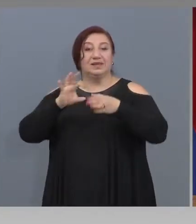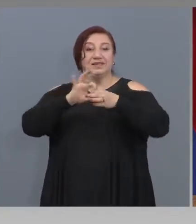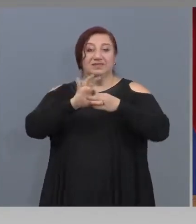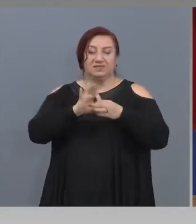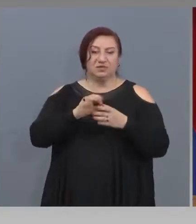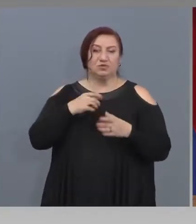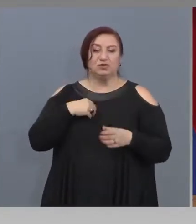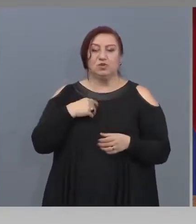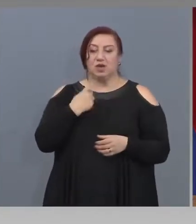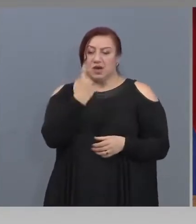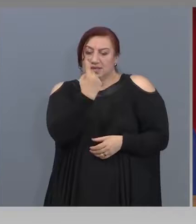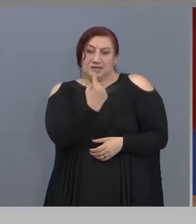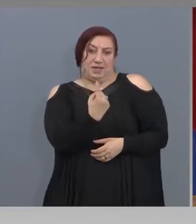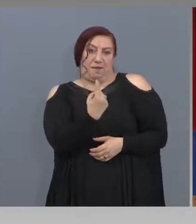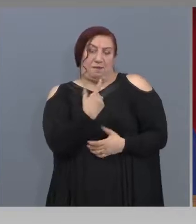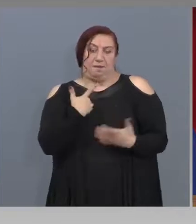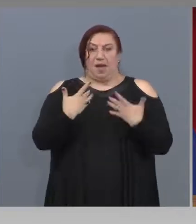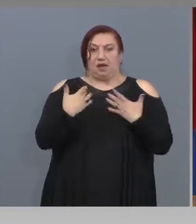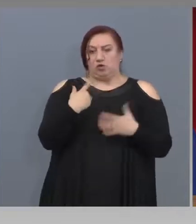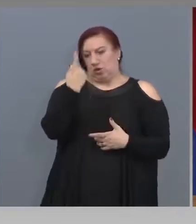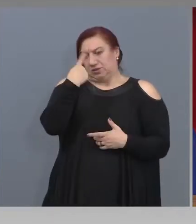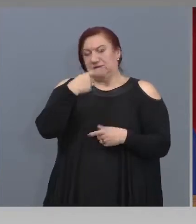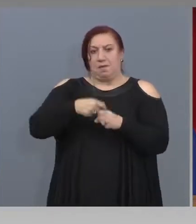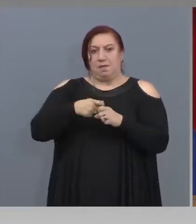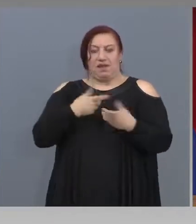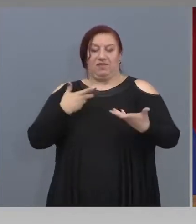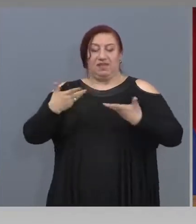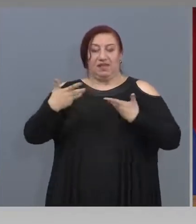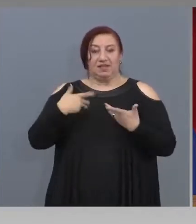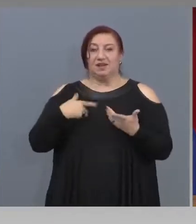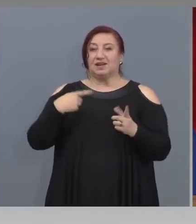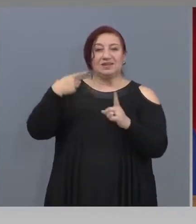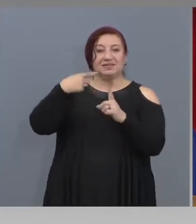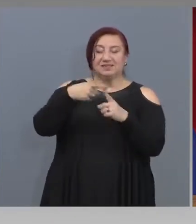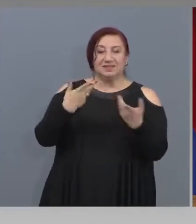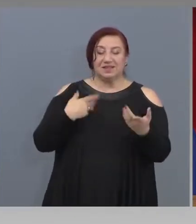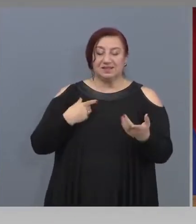единични артисти и целта е да провокират